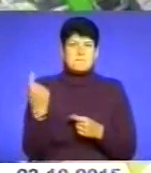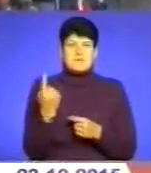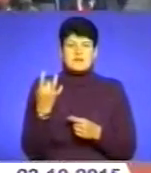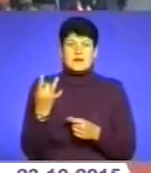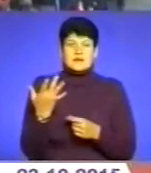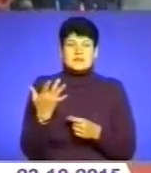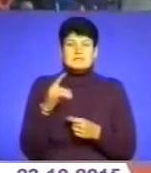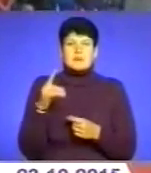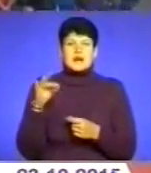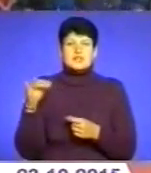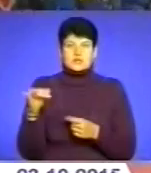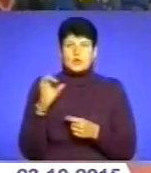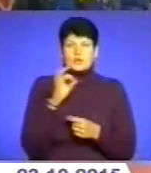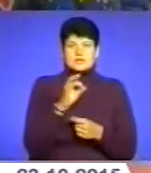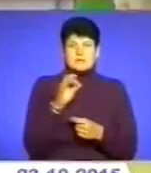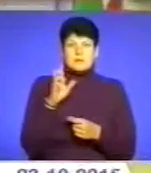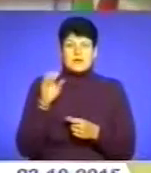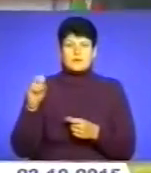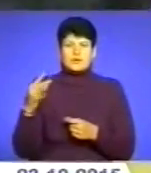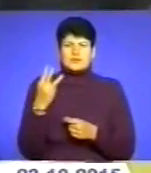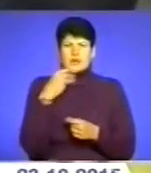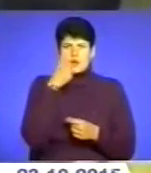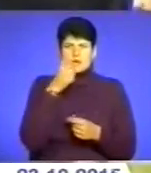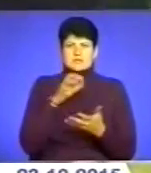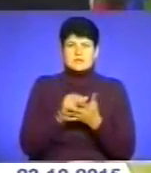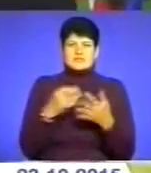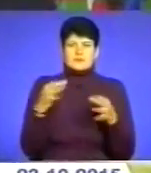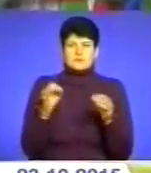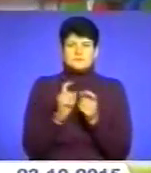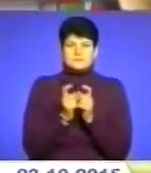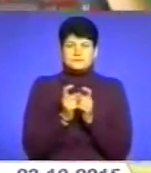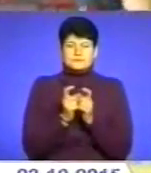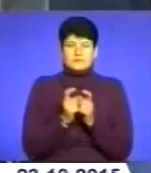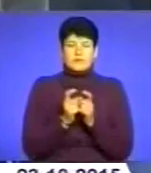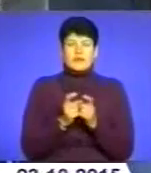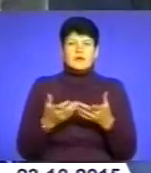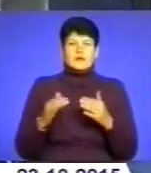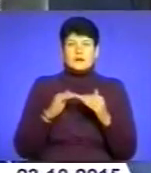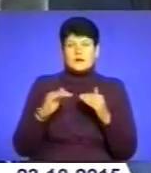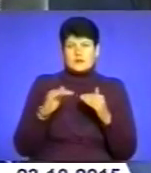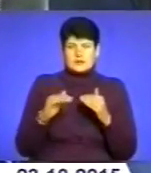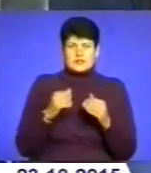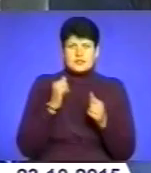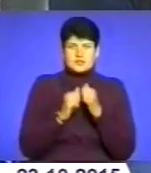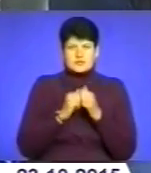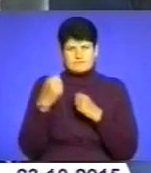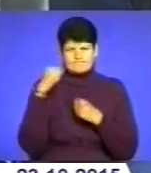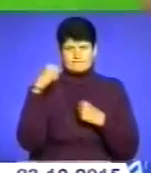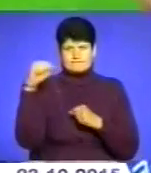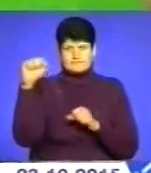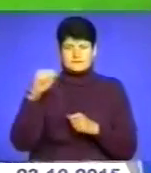Збаражчанин Олександр Бепко лише три роки, як займається вільною боротькою. На килимі любить тримати перевагу, відтак часто перемагає.